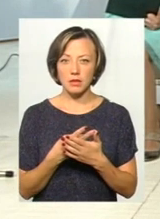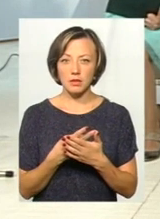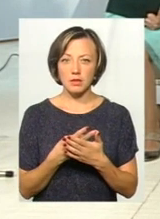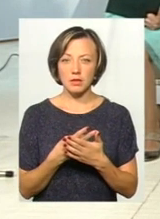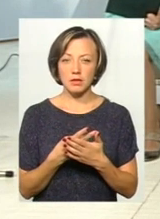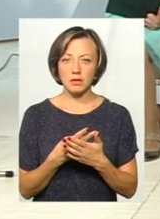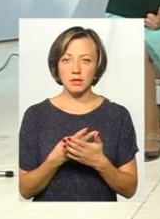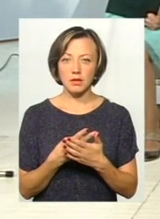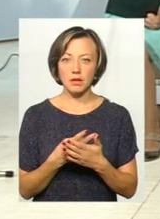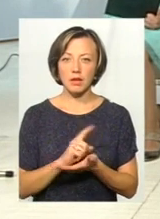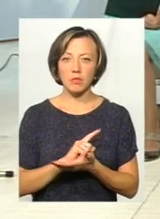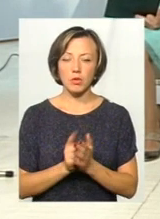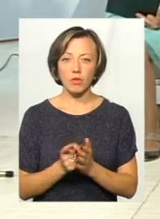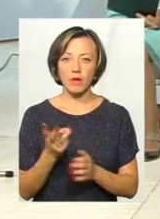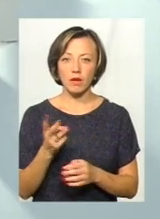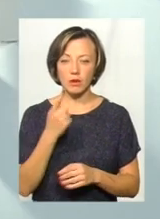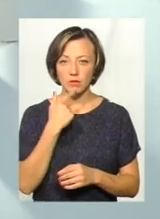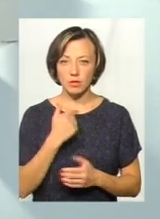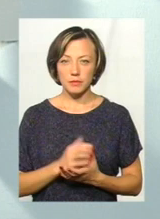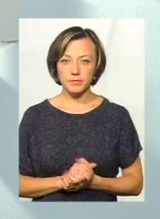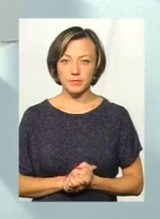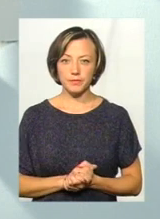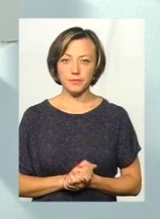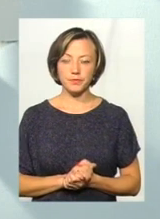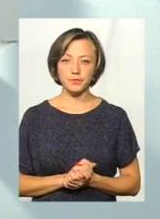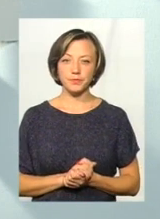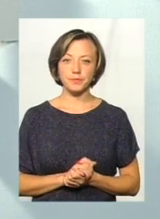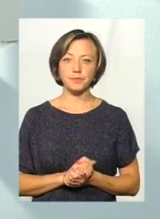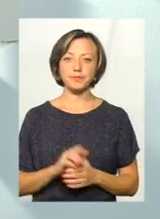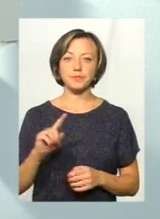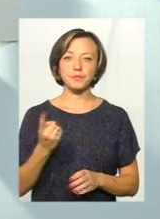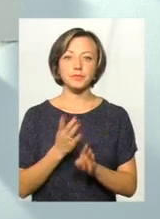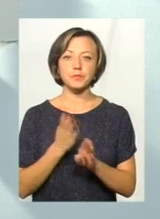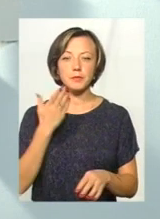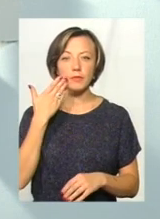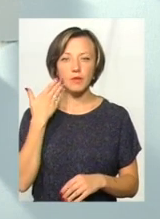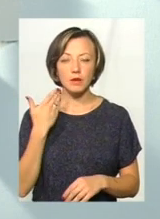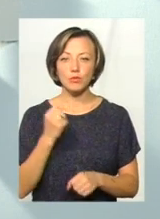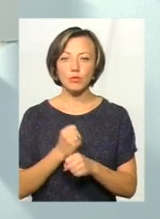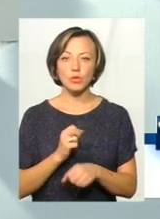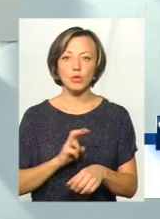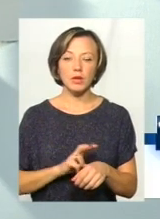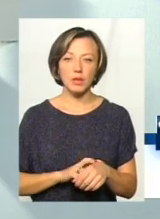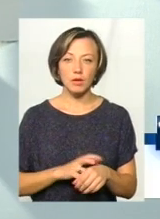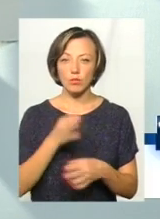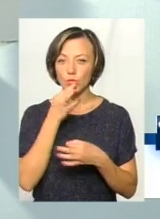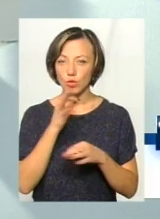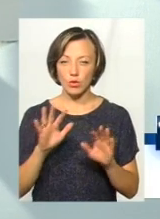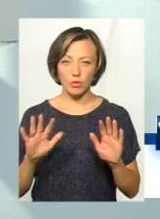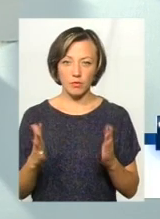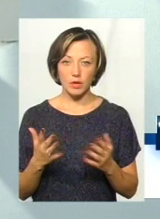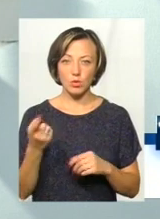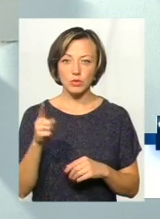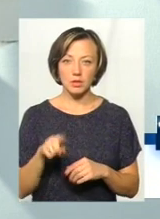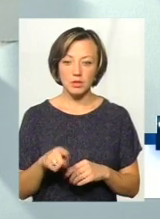терміновий аналіз крові. Ну, в першу чергу, полегшить роботу лікаря в будь-якому випадку,